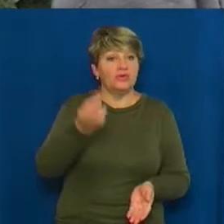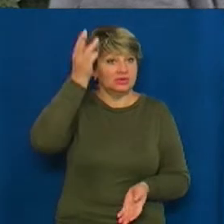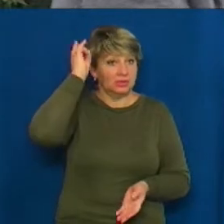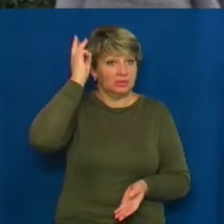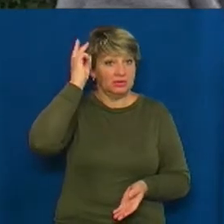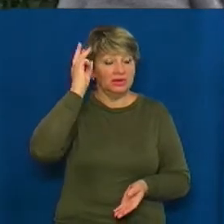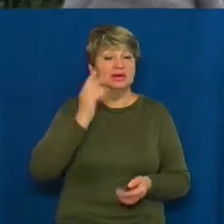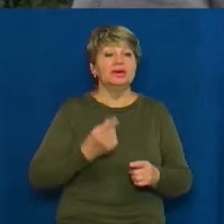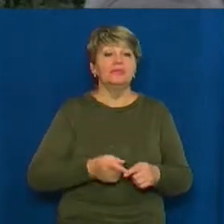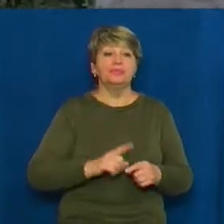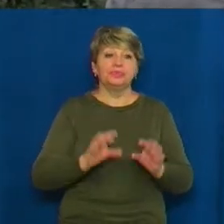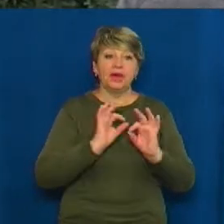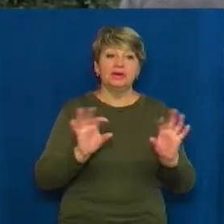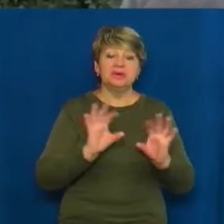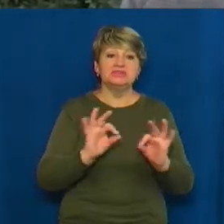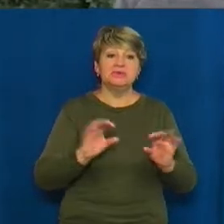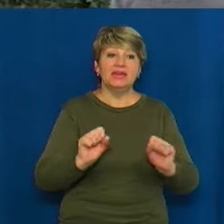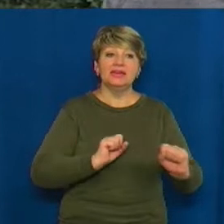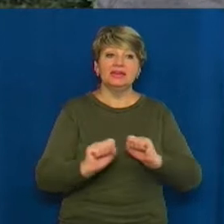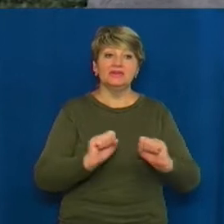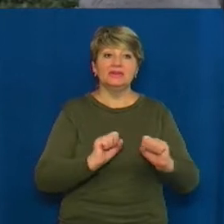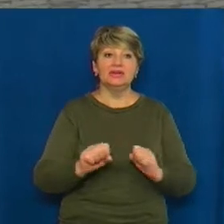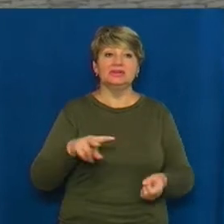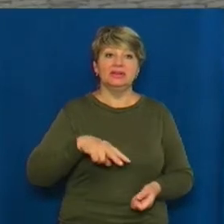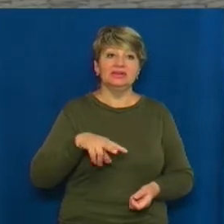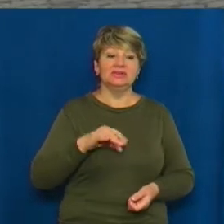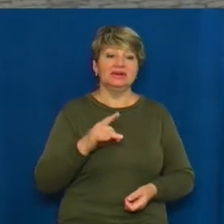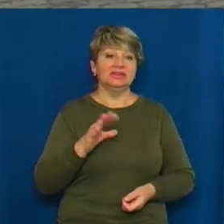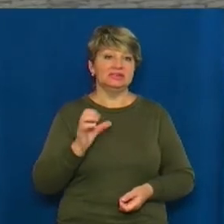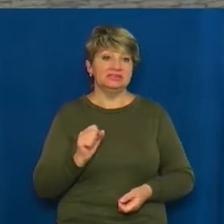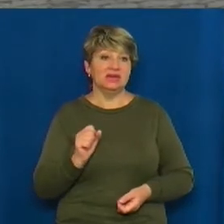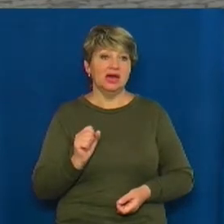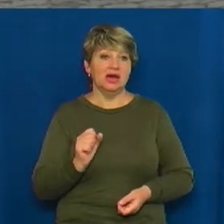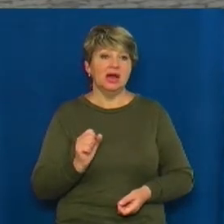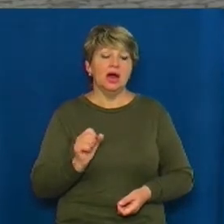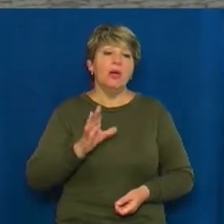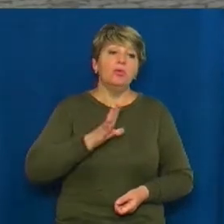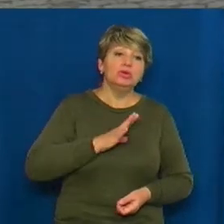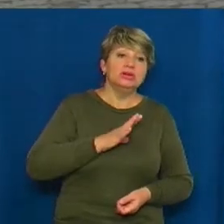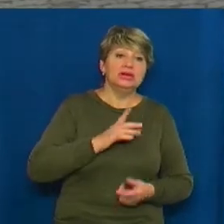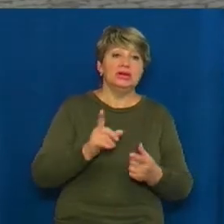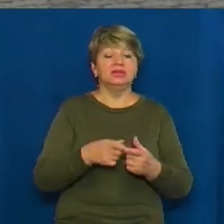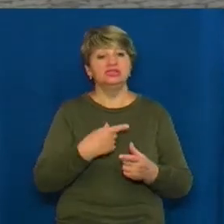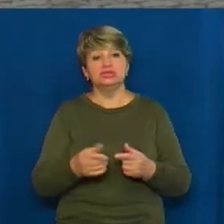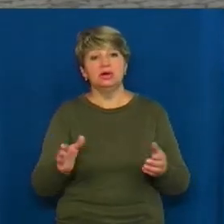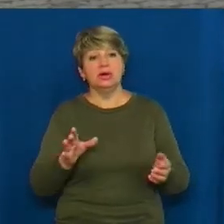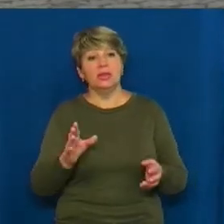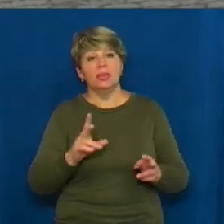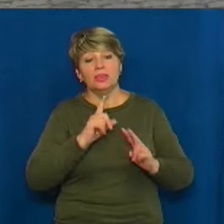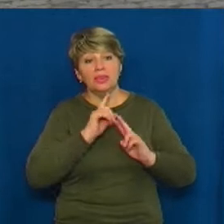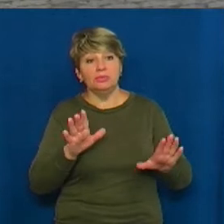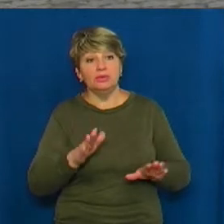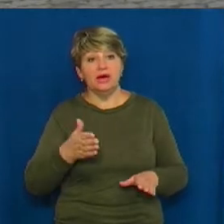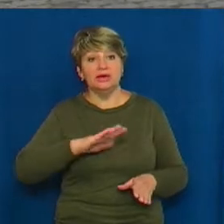архітектурно-археологічної експедиції Лариса Виногроцька. Були ли там отвіри, були ли там якісь сходи